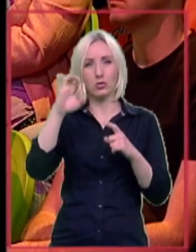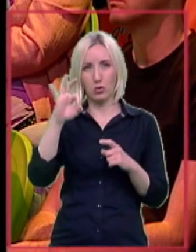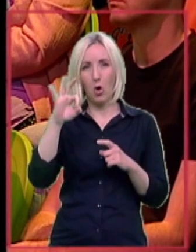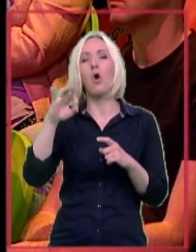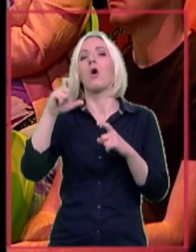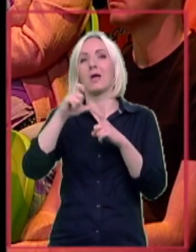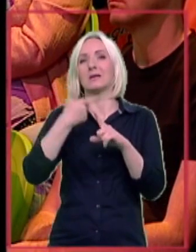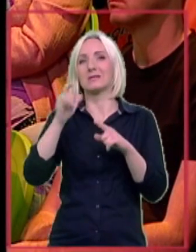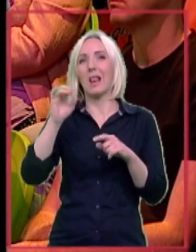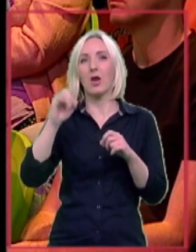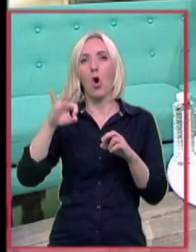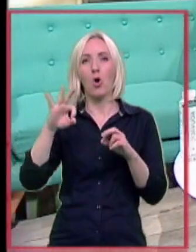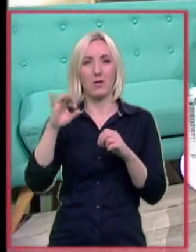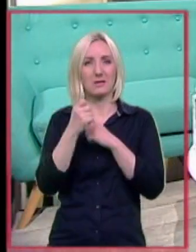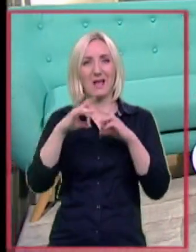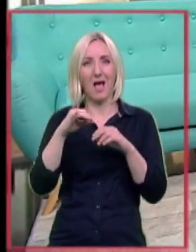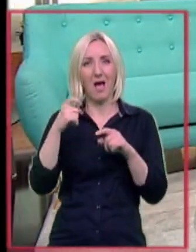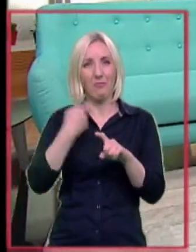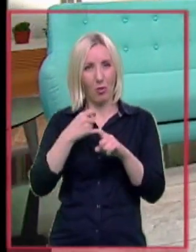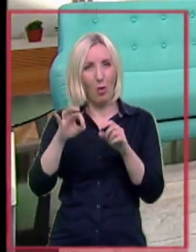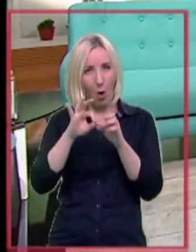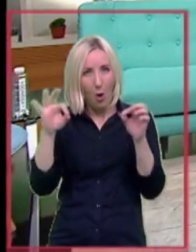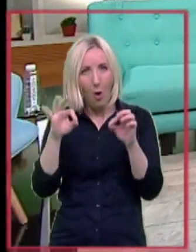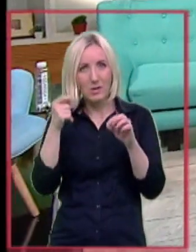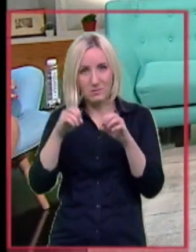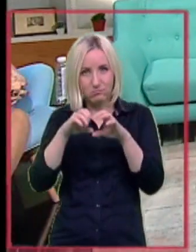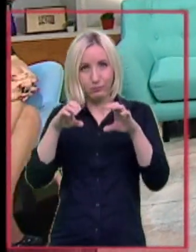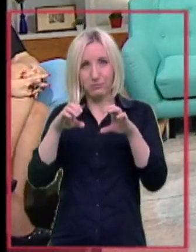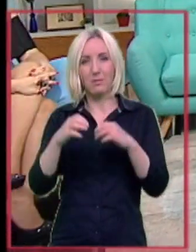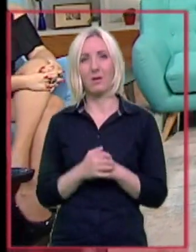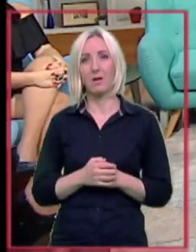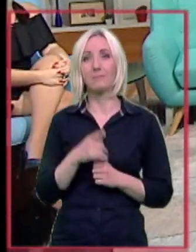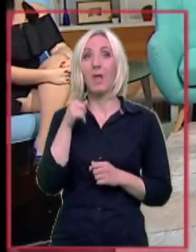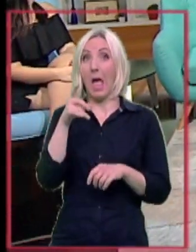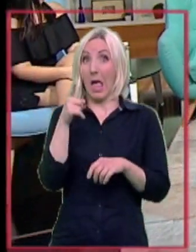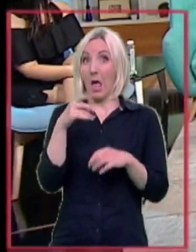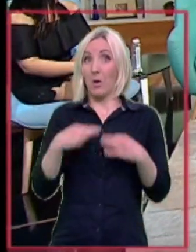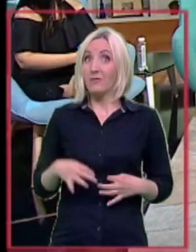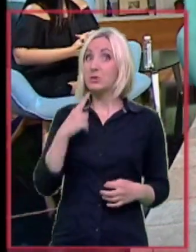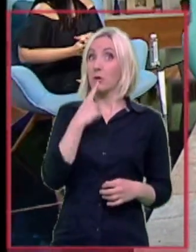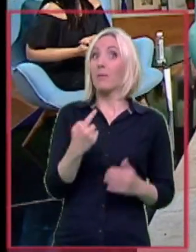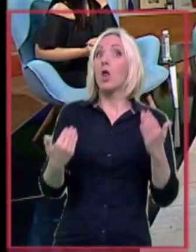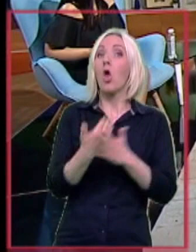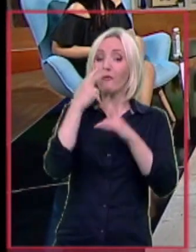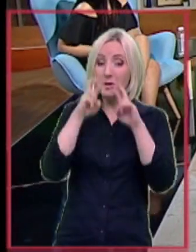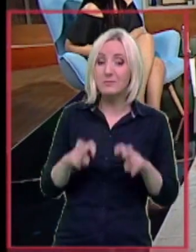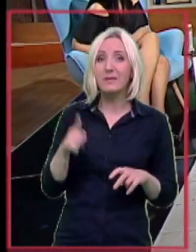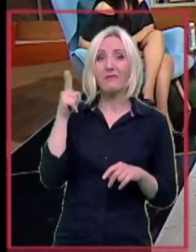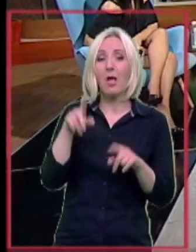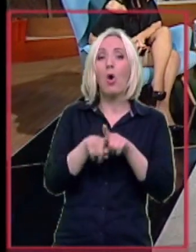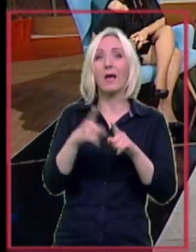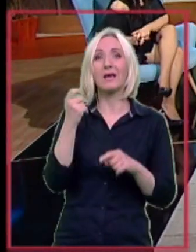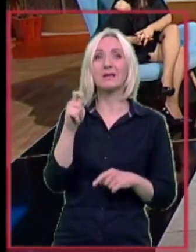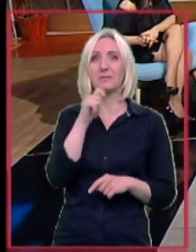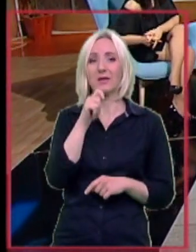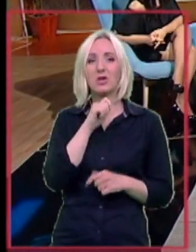zaključili, to je ono što ste nam doktora jasnili? To je, prema novim ispitivanjem jednog kolega iz Mađarske koji to je dokazao, izgleda da svi oni koji